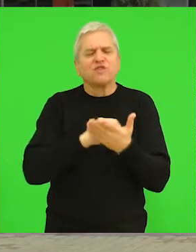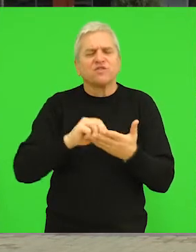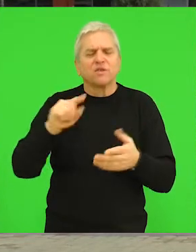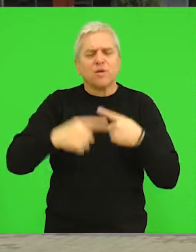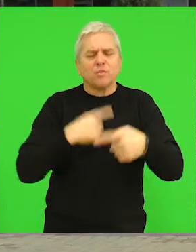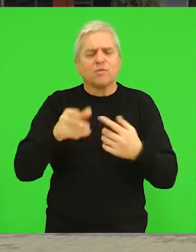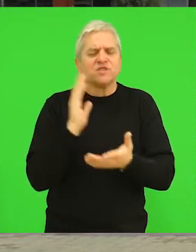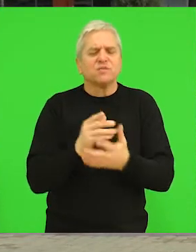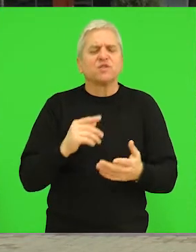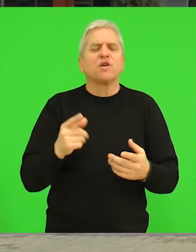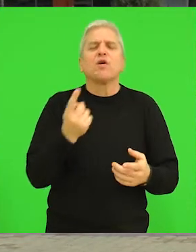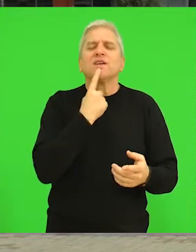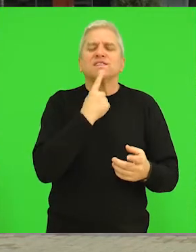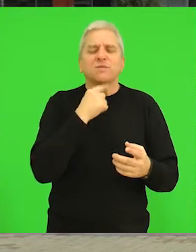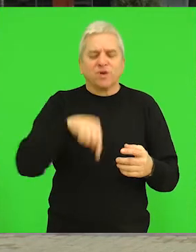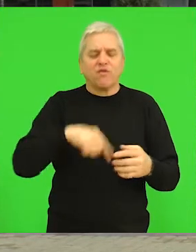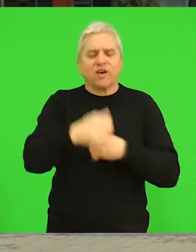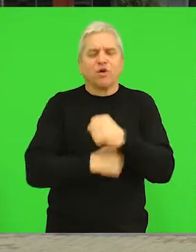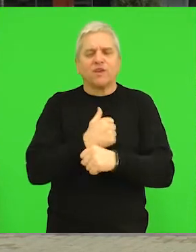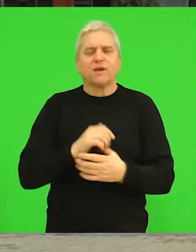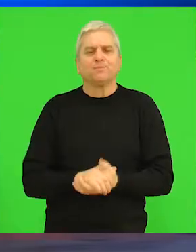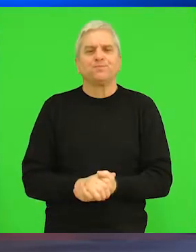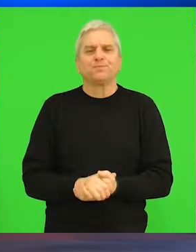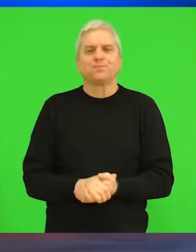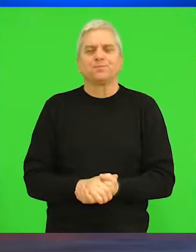će na snagu stupiti od septembra ove godine.